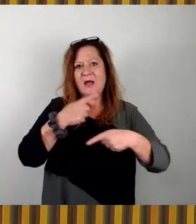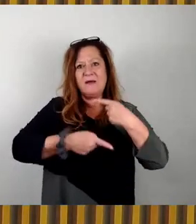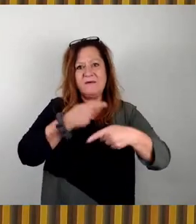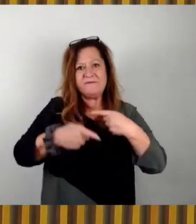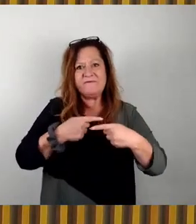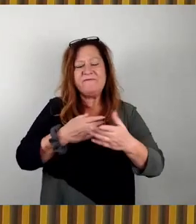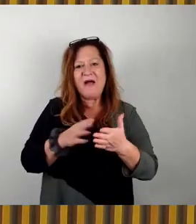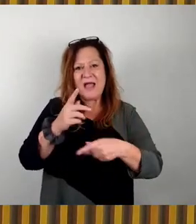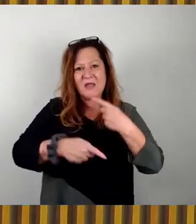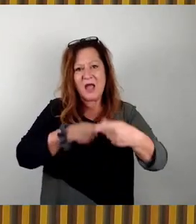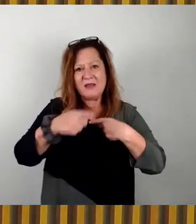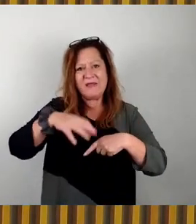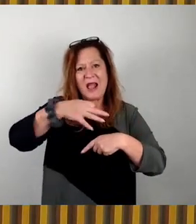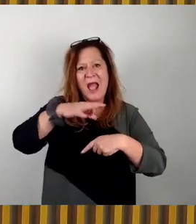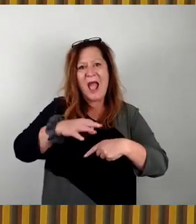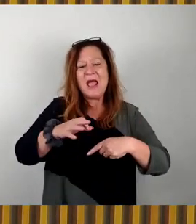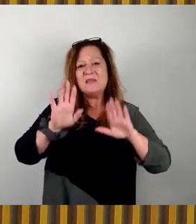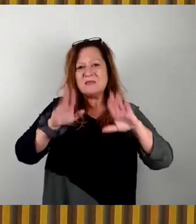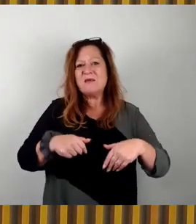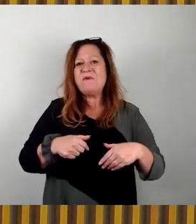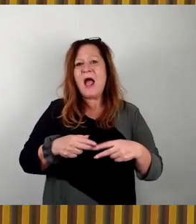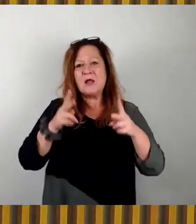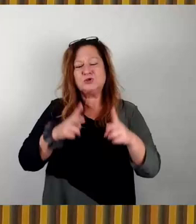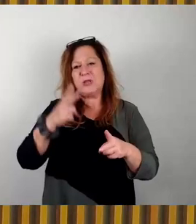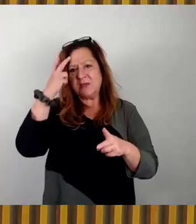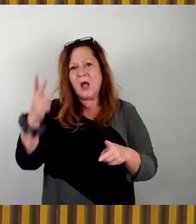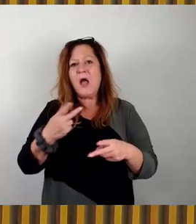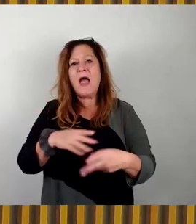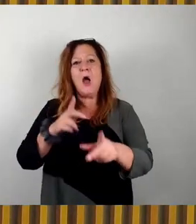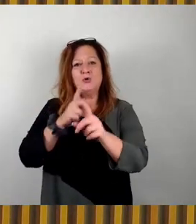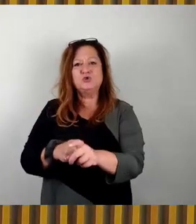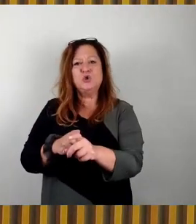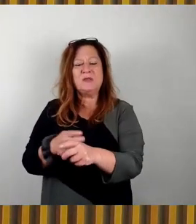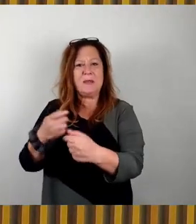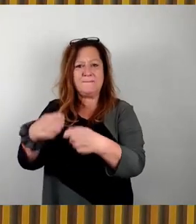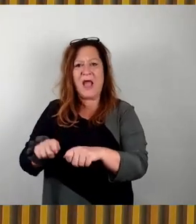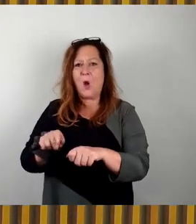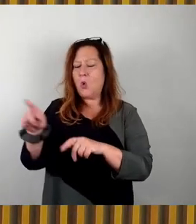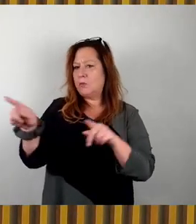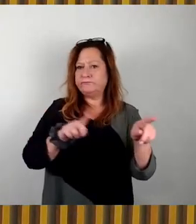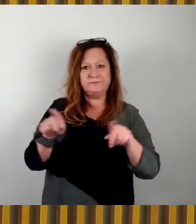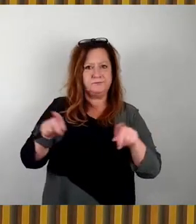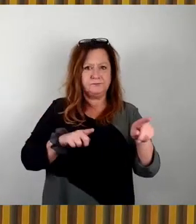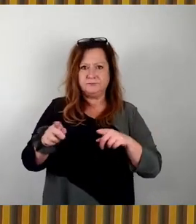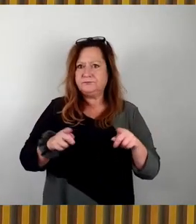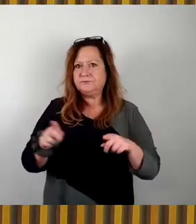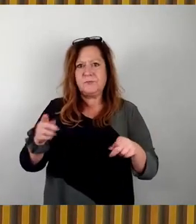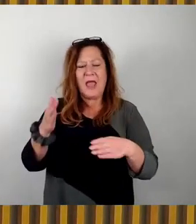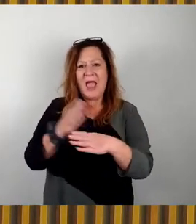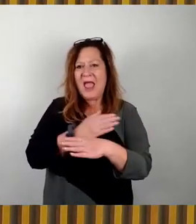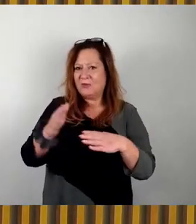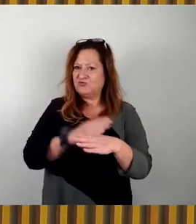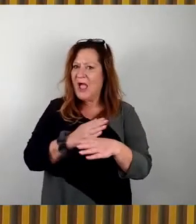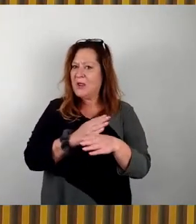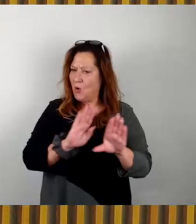Einzelfall dem Stadtrat beziehungsweise dem Ausschuss für Bau, Stadtentwicklung und Bau und den Stadtbezirksbeiräten, Ortschatzbeiräten zur Entscheidung vorzulegen